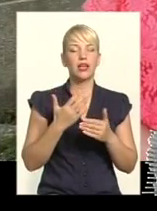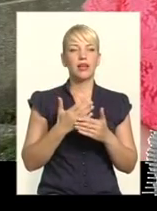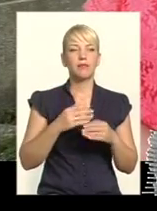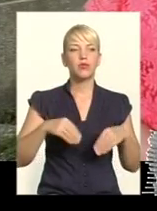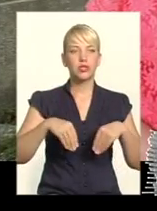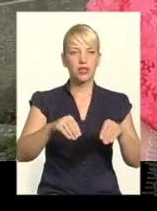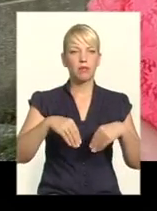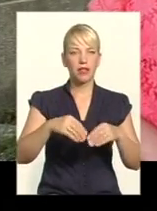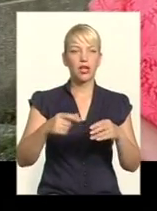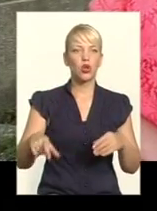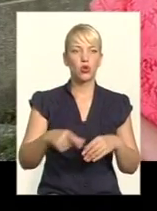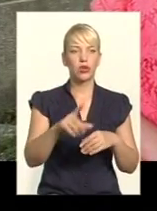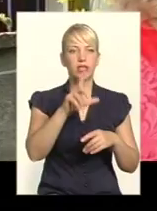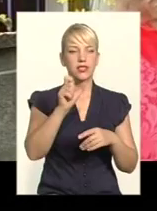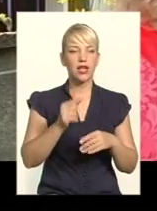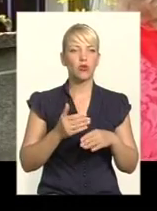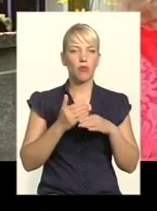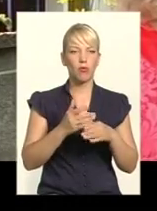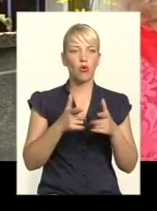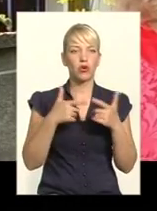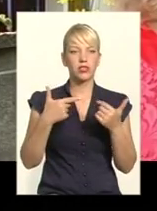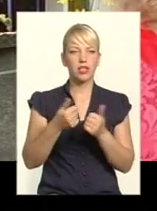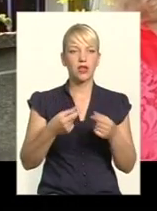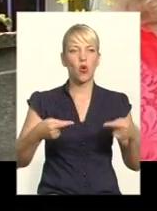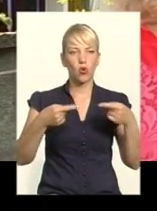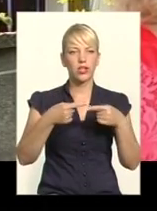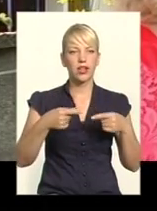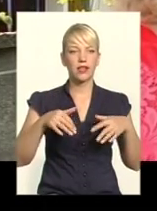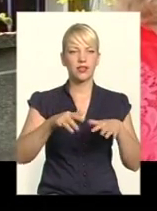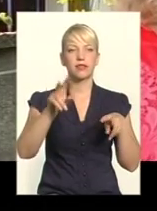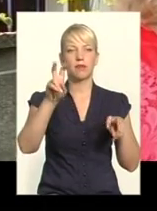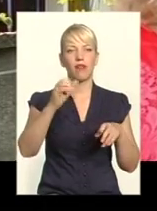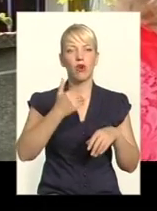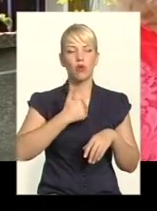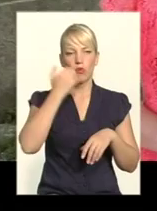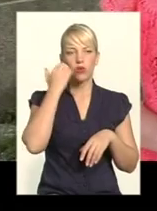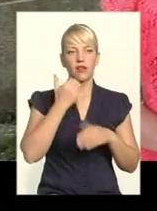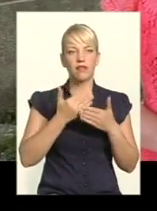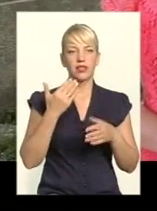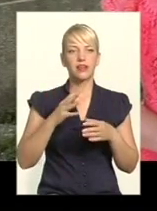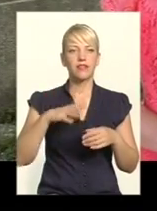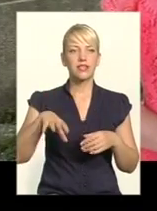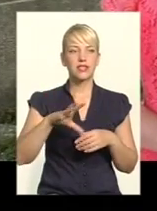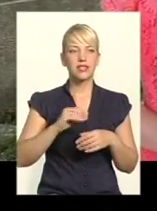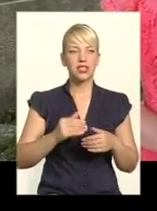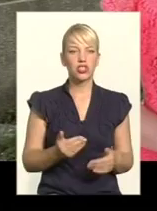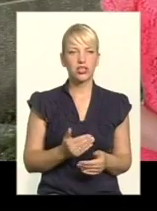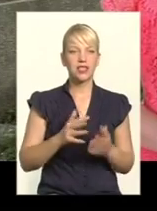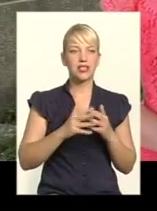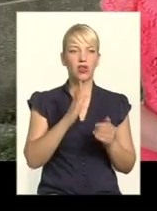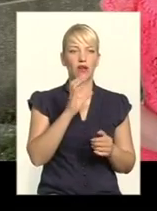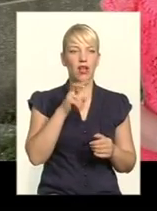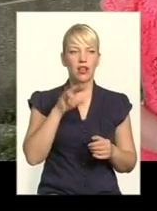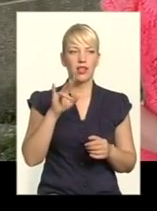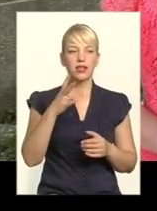допомогою організації конкретних справ. Хочеться подякувати від всіх жителів села Балин за такі гарні справи,